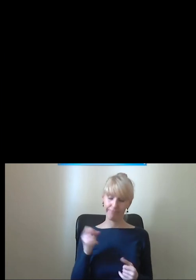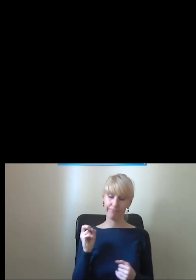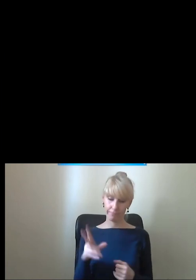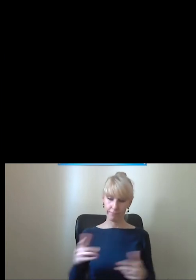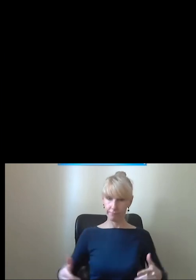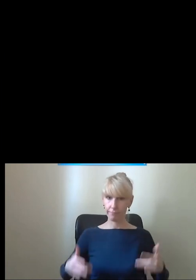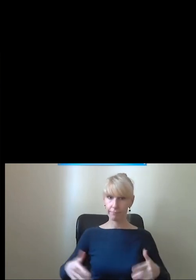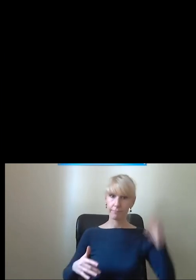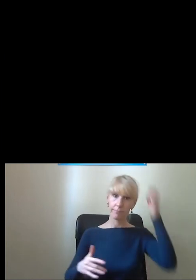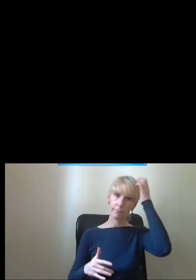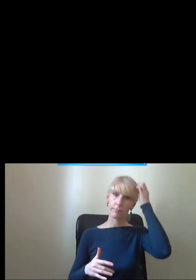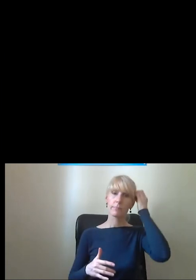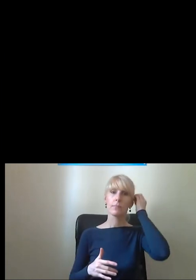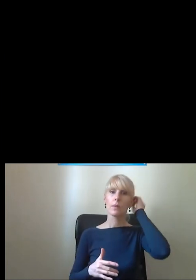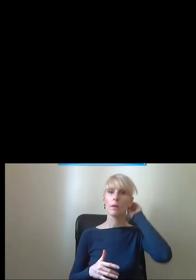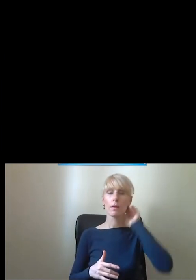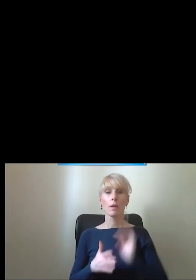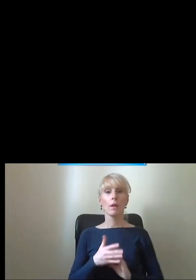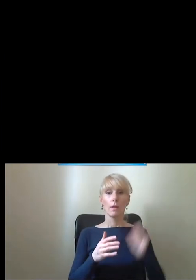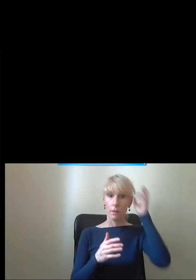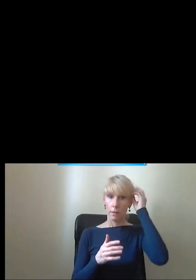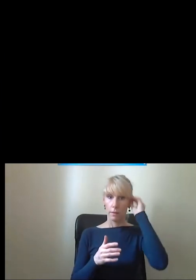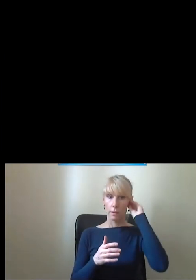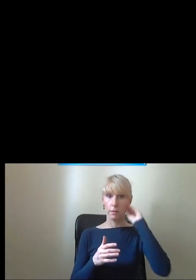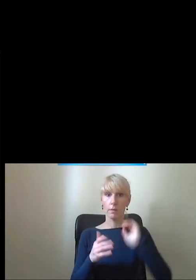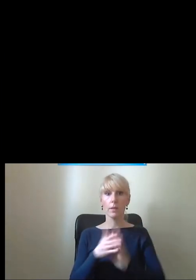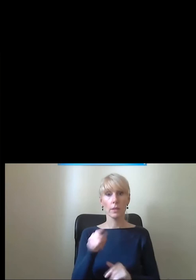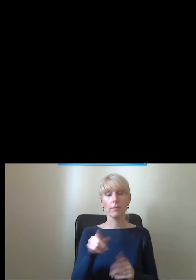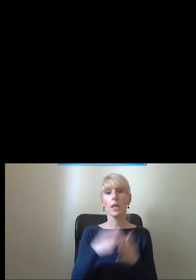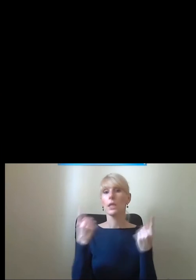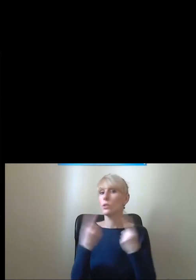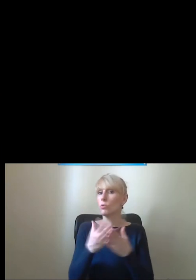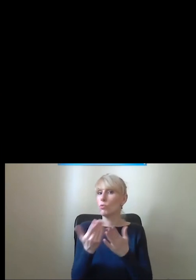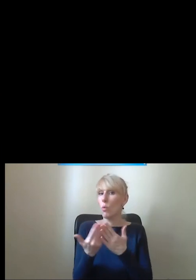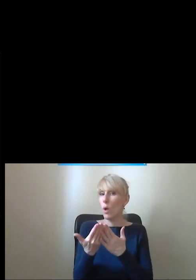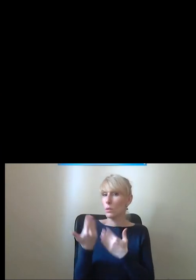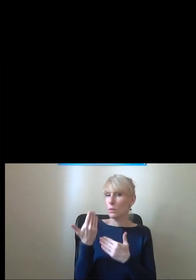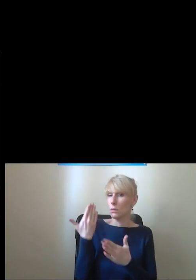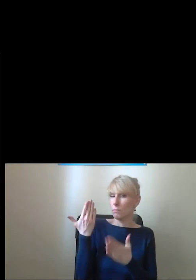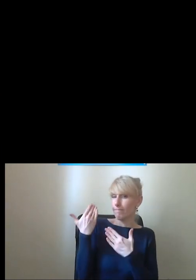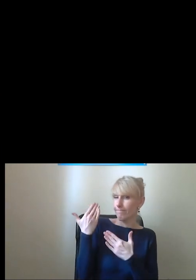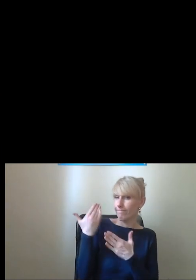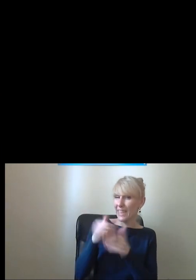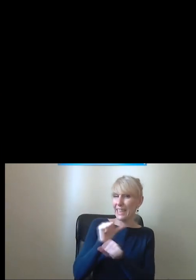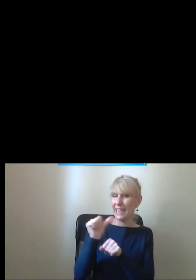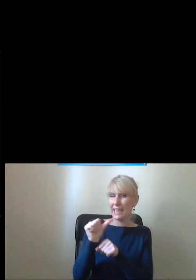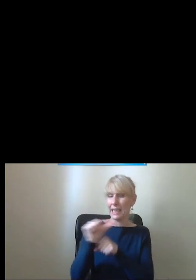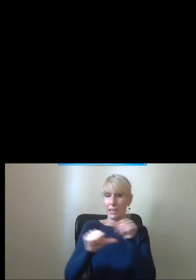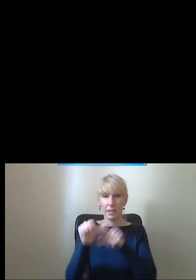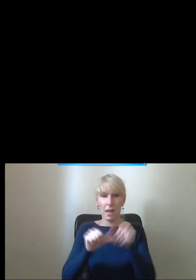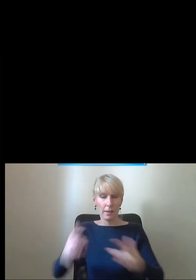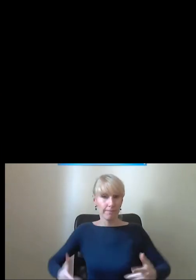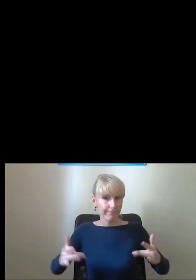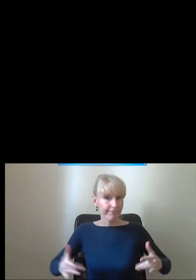w tej dobrej sytuacji, że nie zawsze jeździłem na wózku. Jeżdżę 11 lat, więc trochę jest tak, że znam